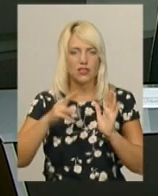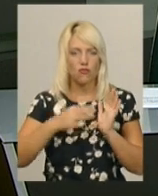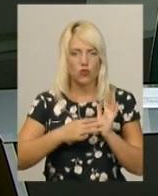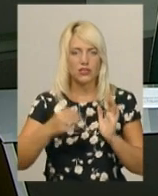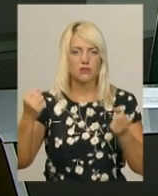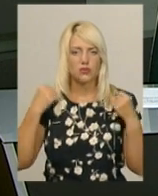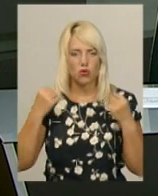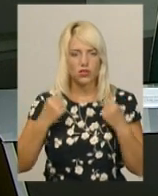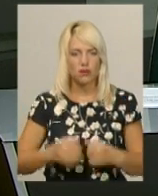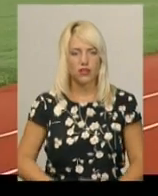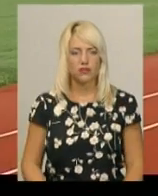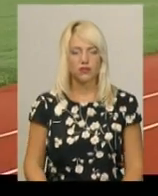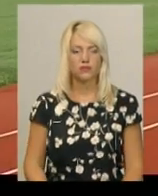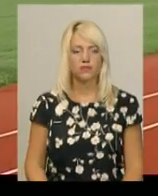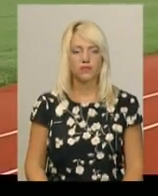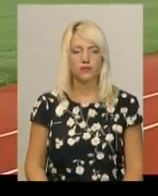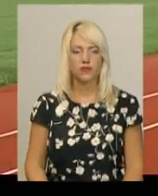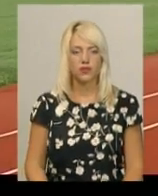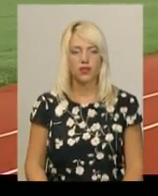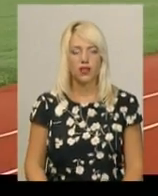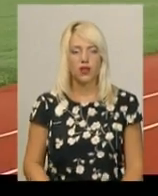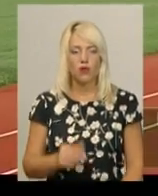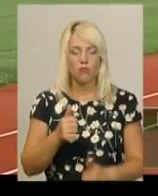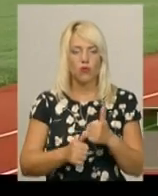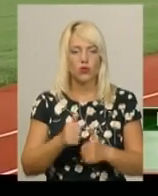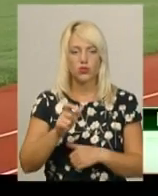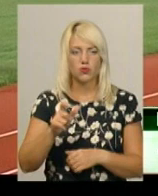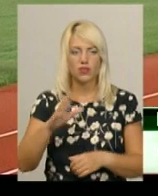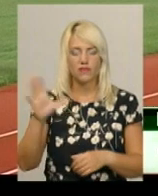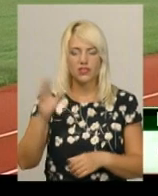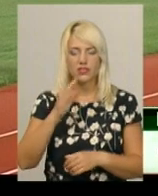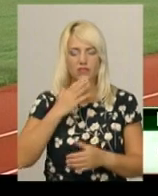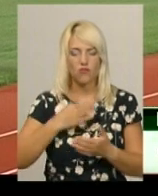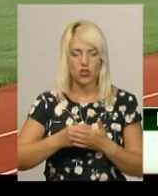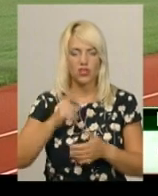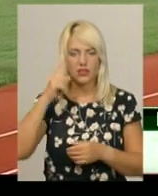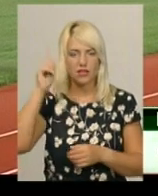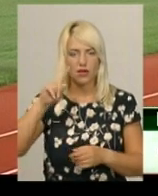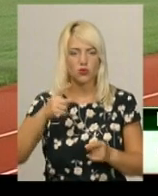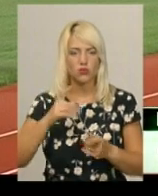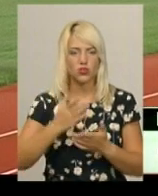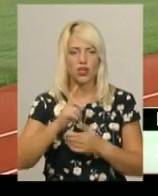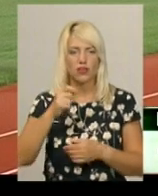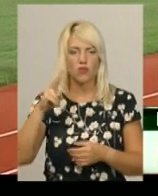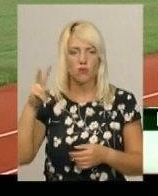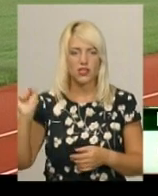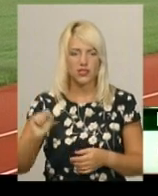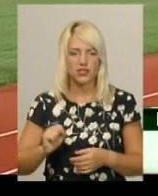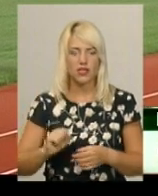офіційні особи. Звичайно, про суперників всіх своїх ми знаємо, тому що все-таки є європейська